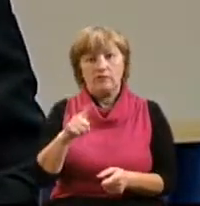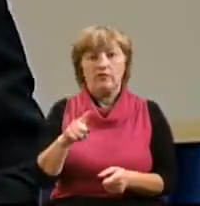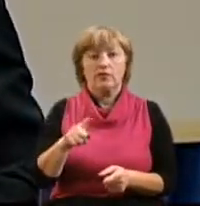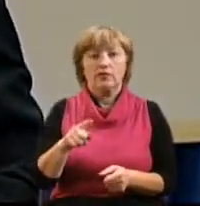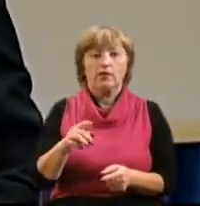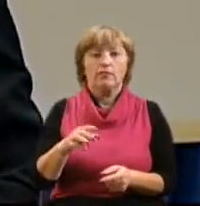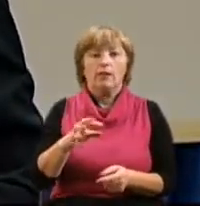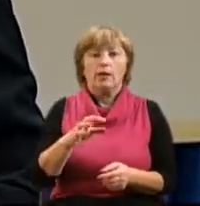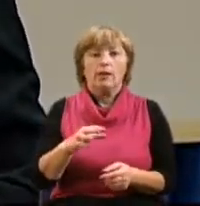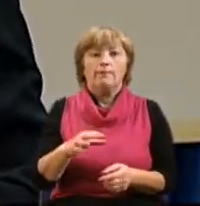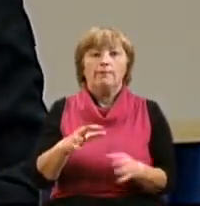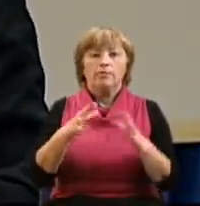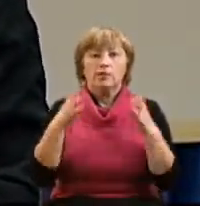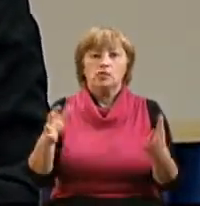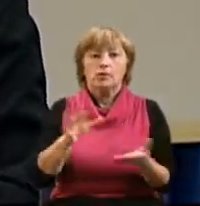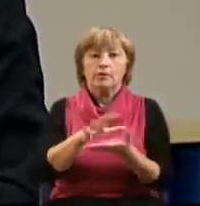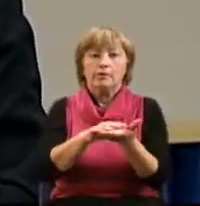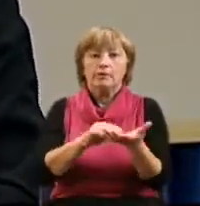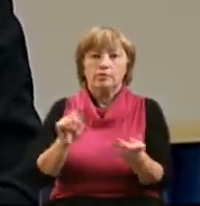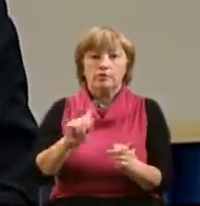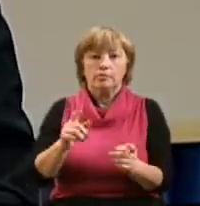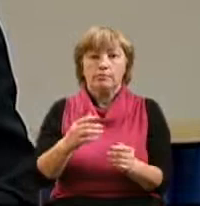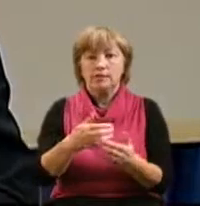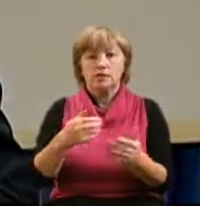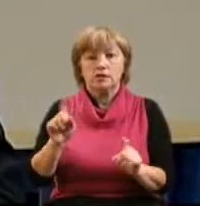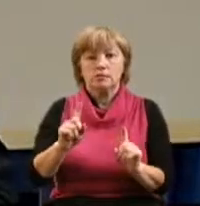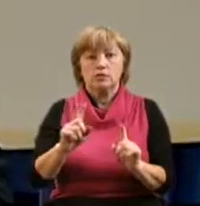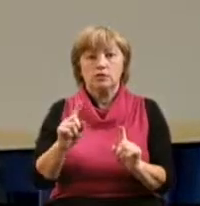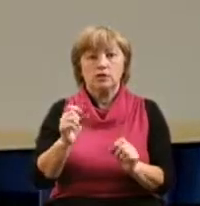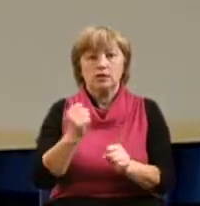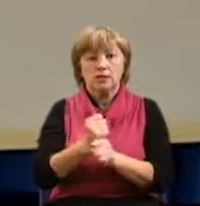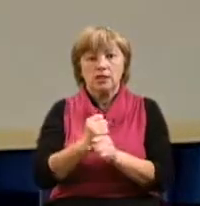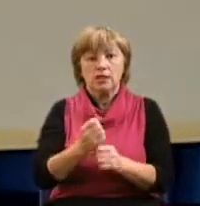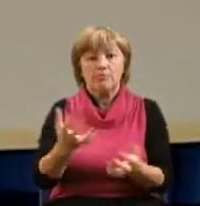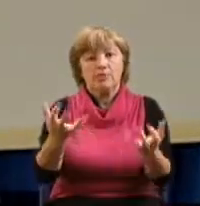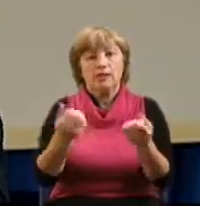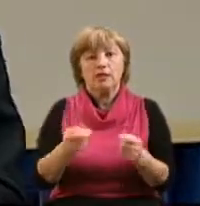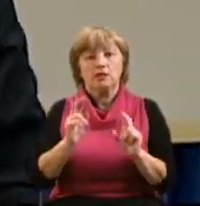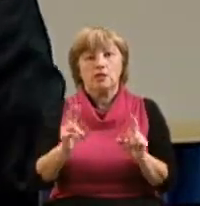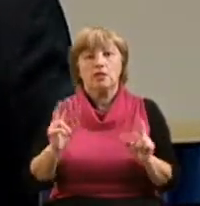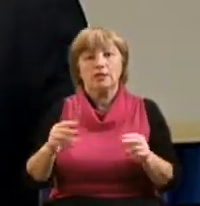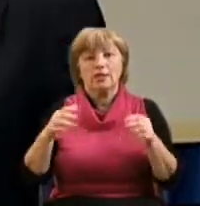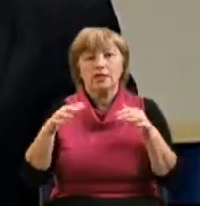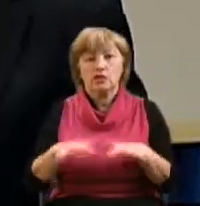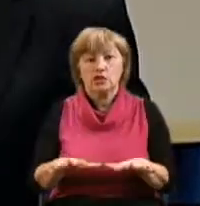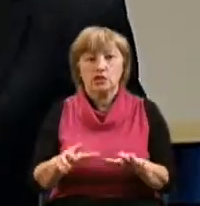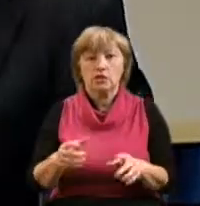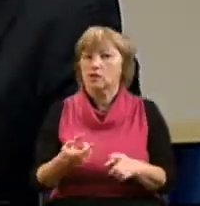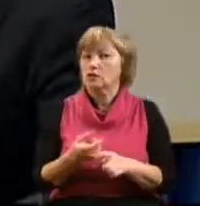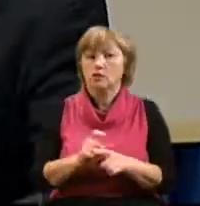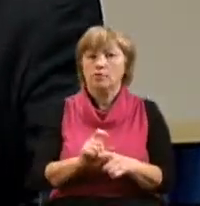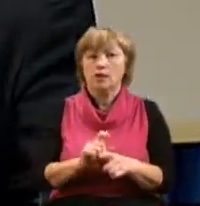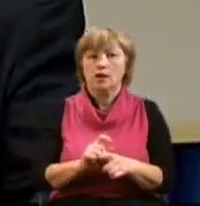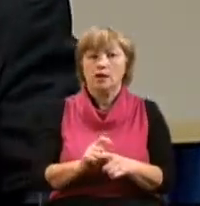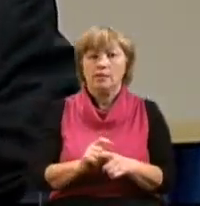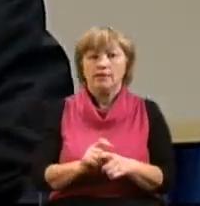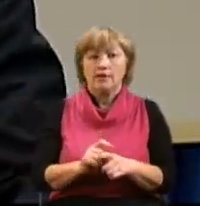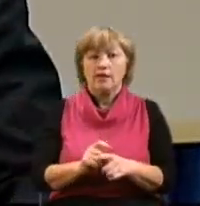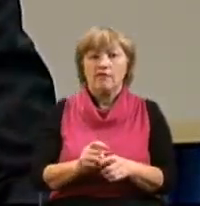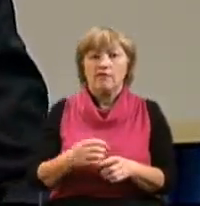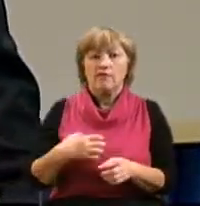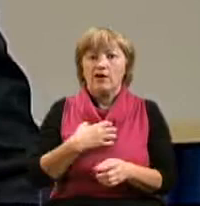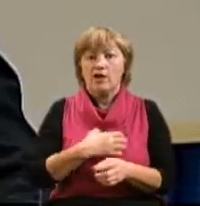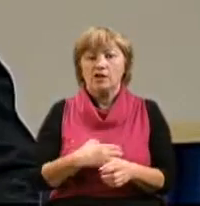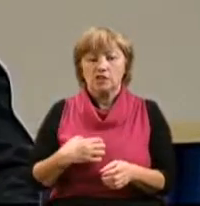пример того, чтобы мы прежде чем что-то делаем, принимаем какие-то решения, особенно важные решения, не